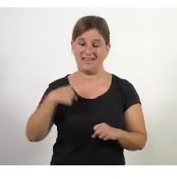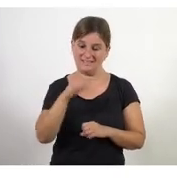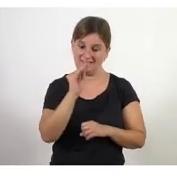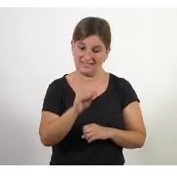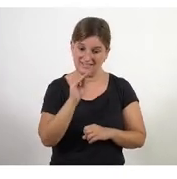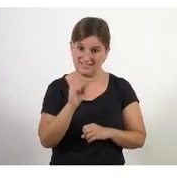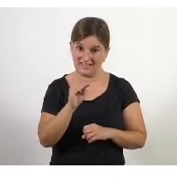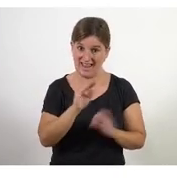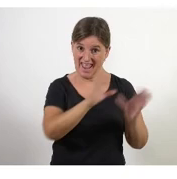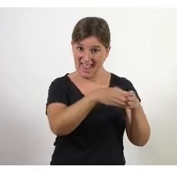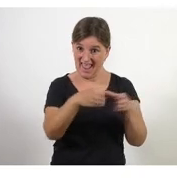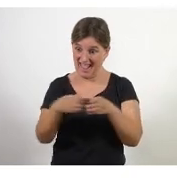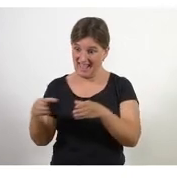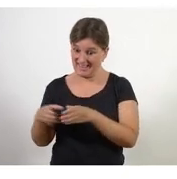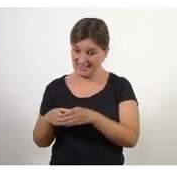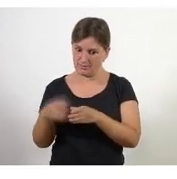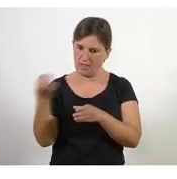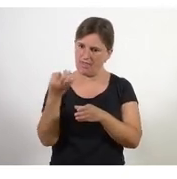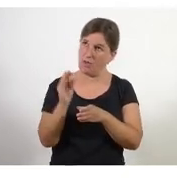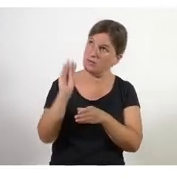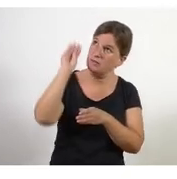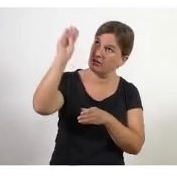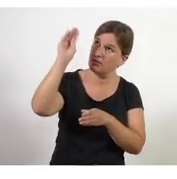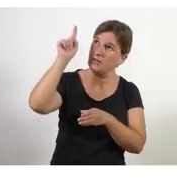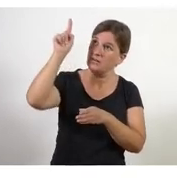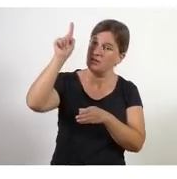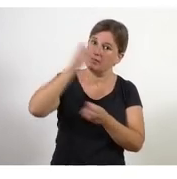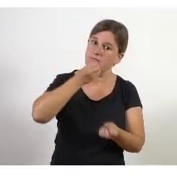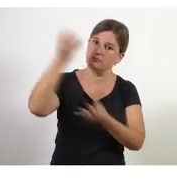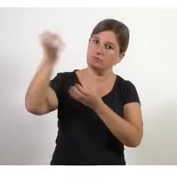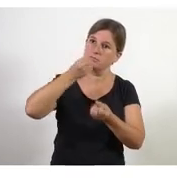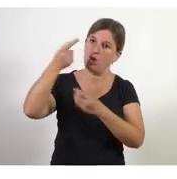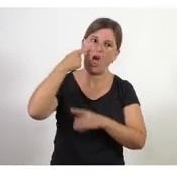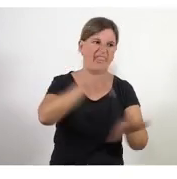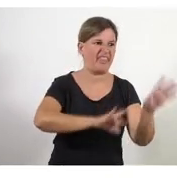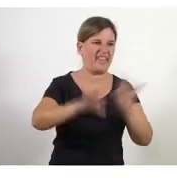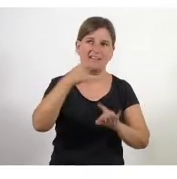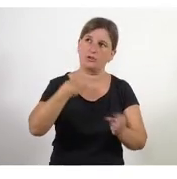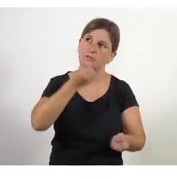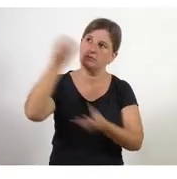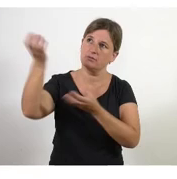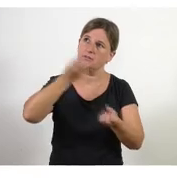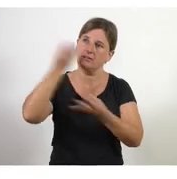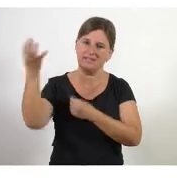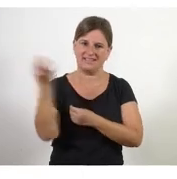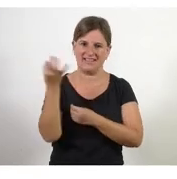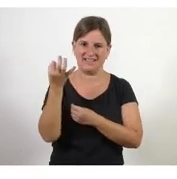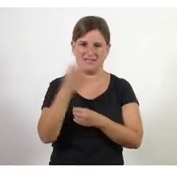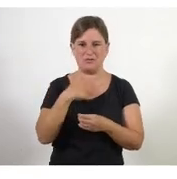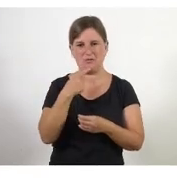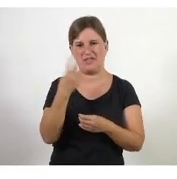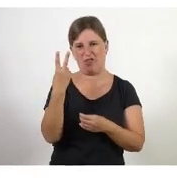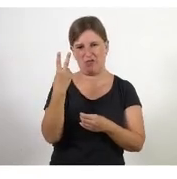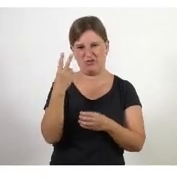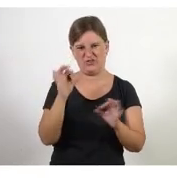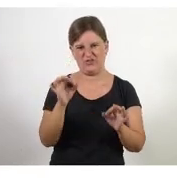que comuniquin cap a dalt els missatges del que veuen llavors és jugar amb les dues coses aquesta